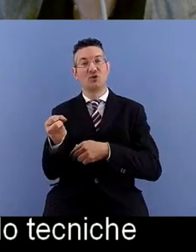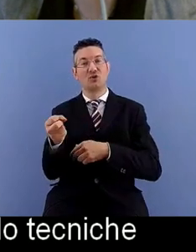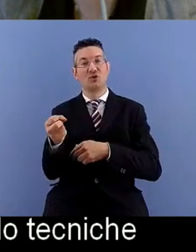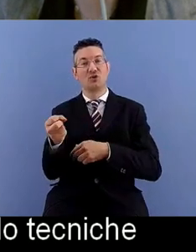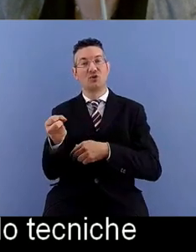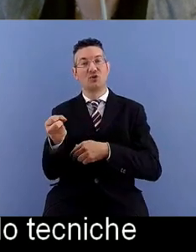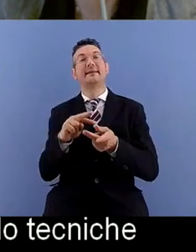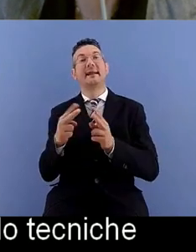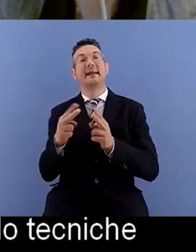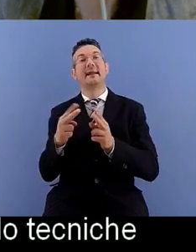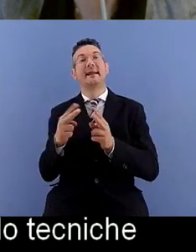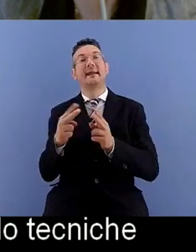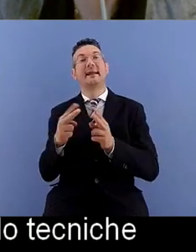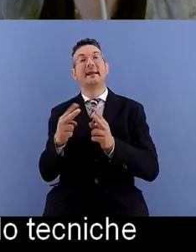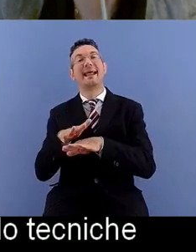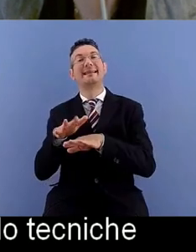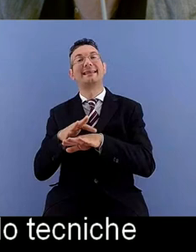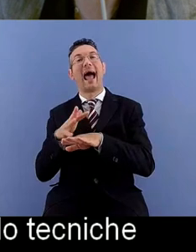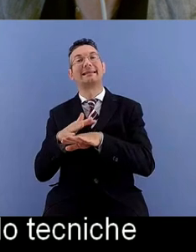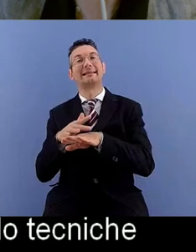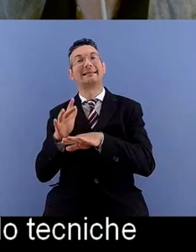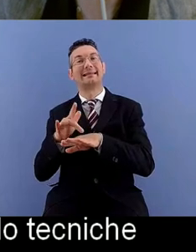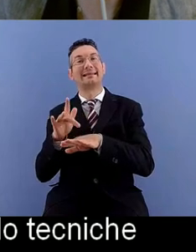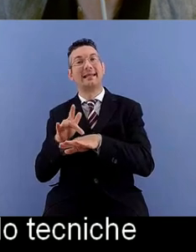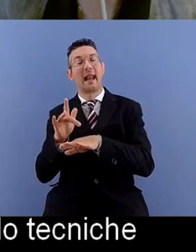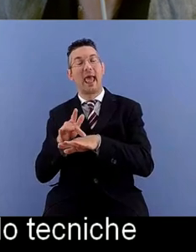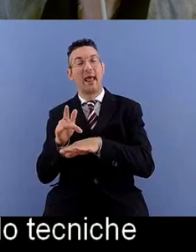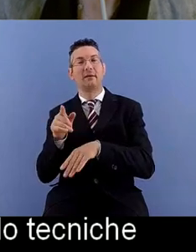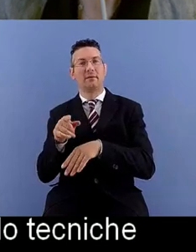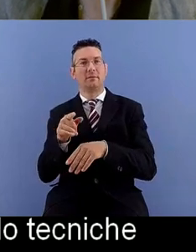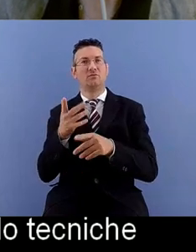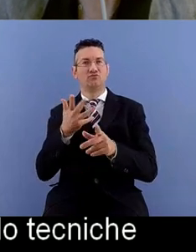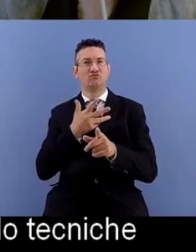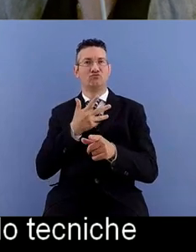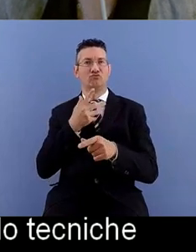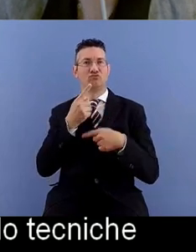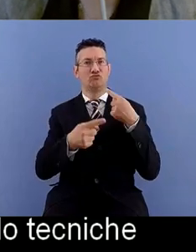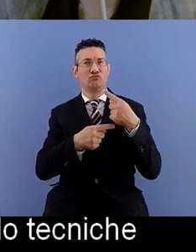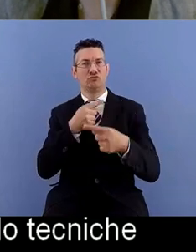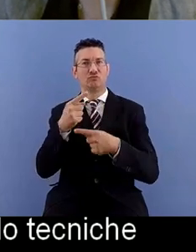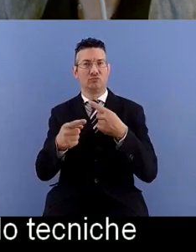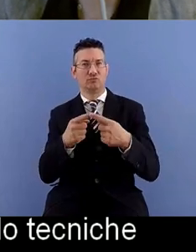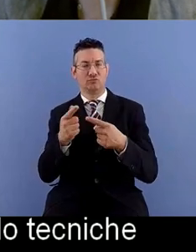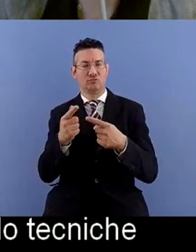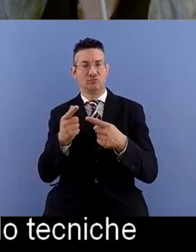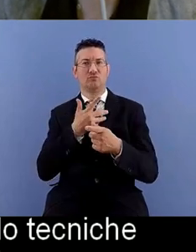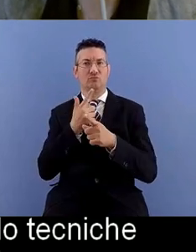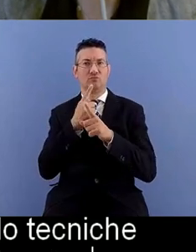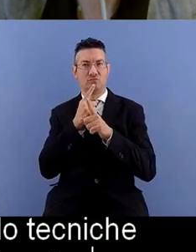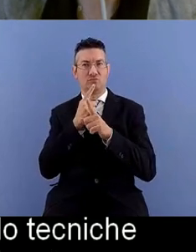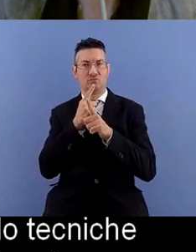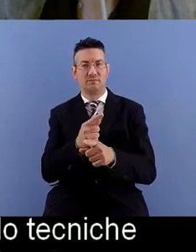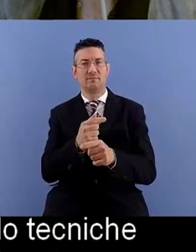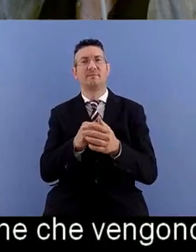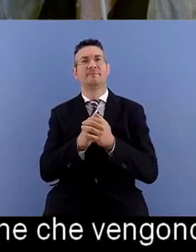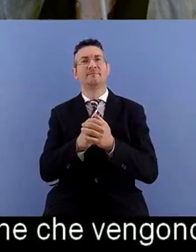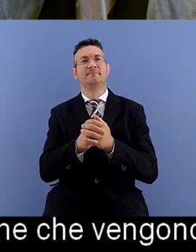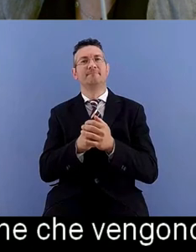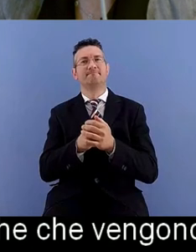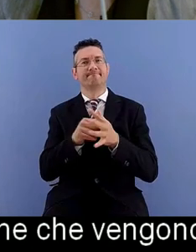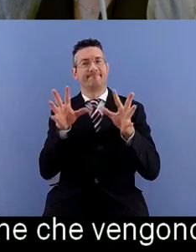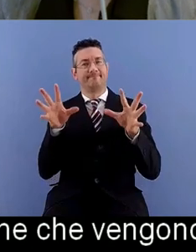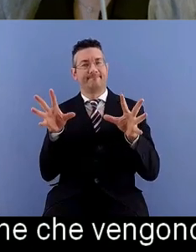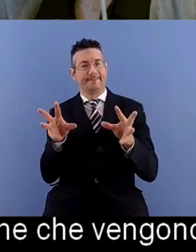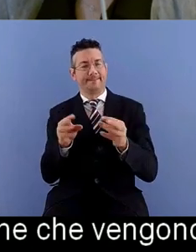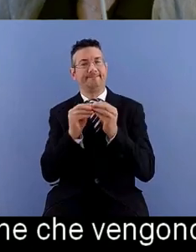hanno una loro tradizione e applicazione però quello che stiamo cercando di fare è di unirle e